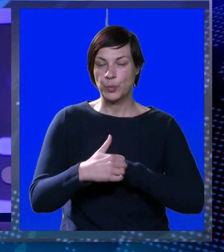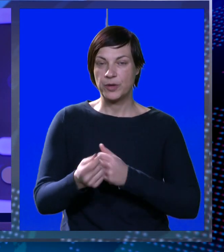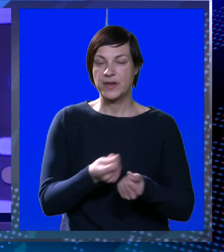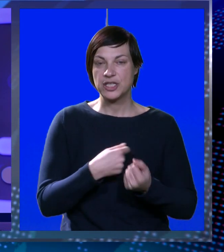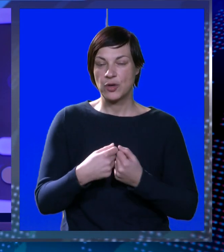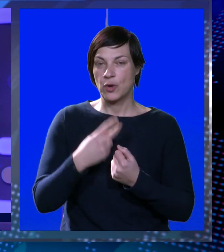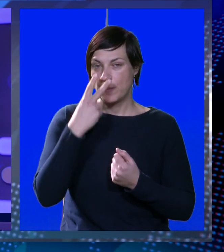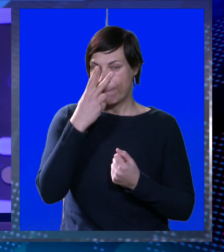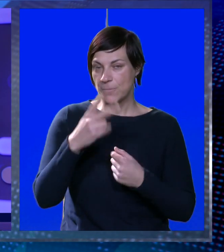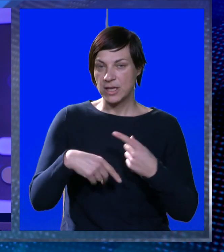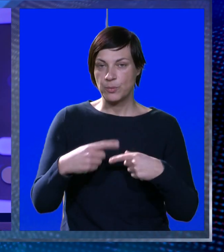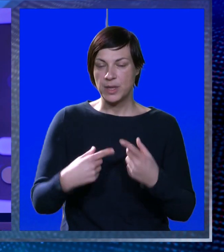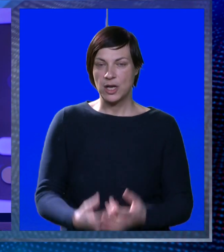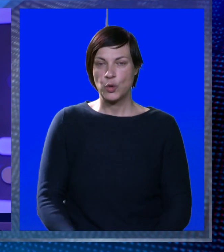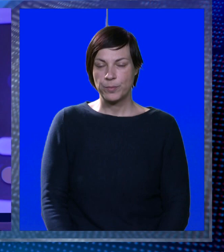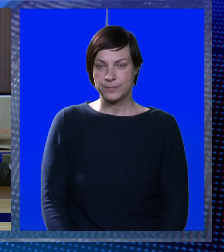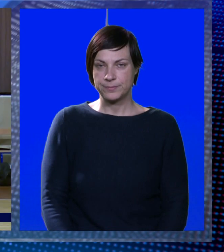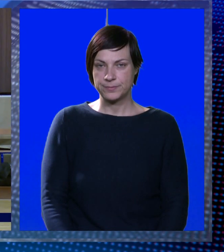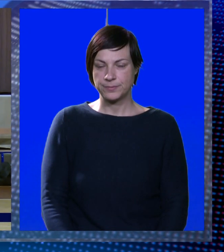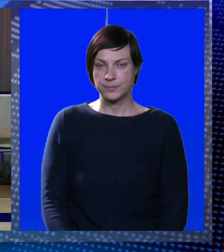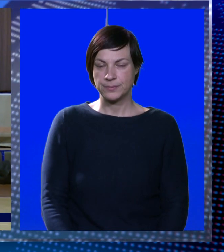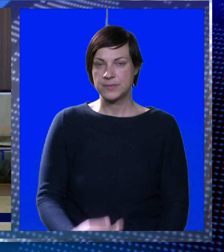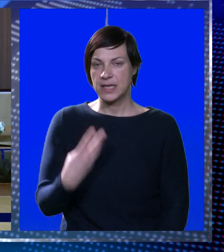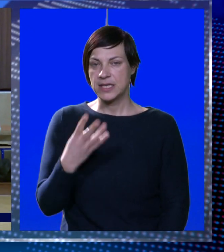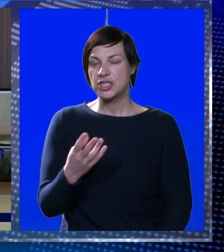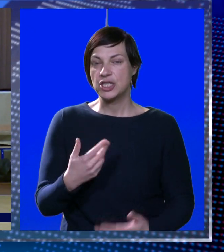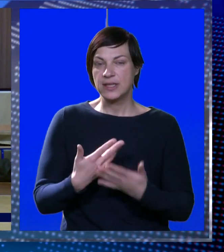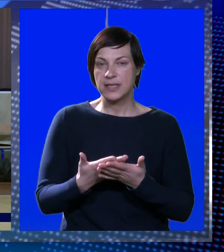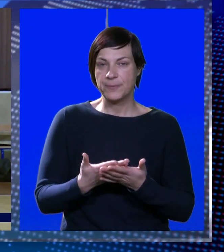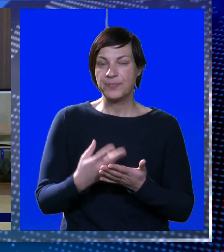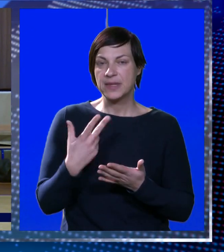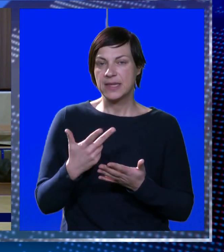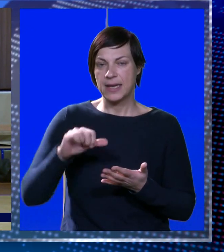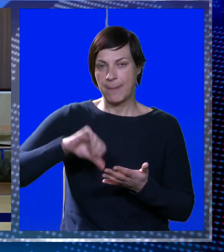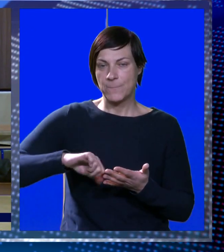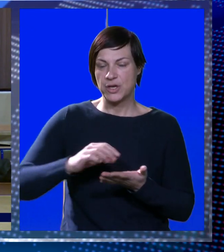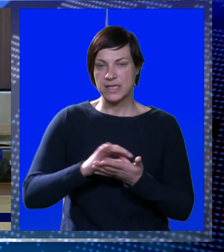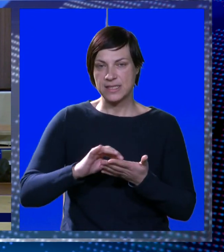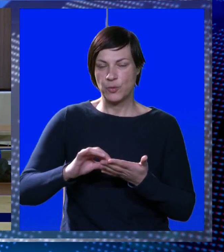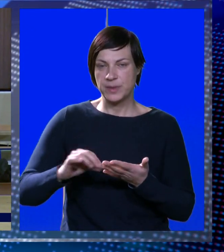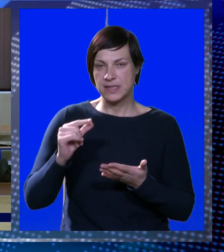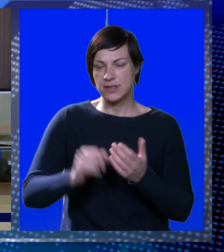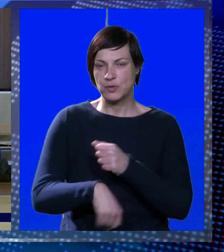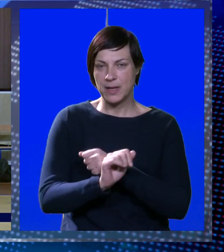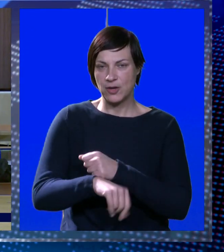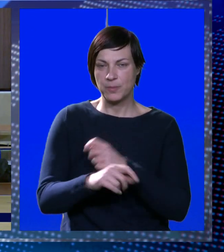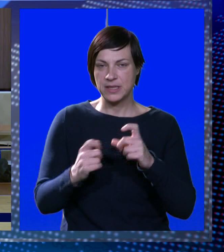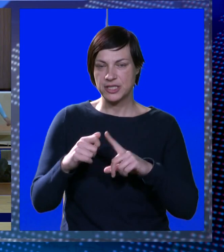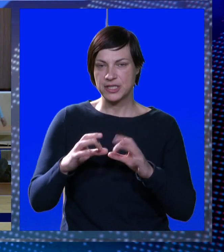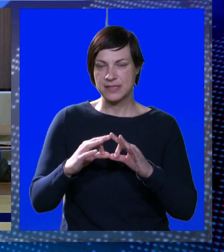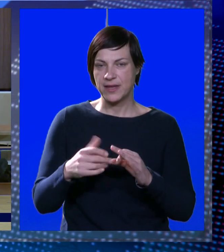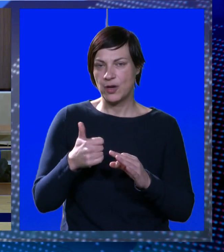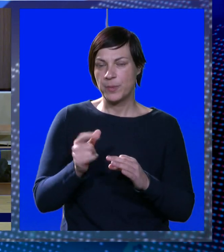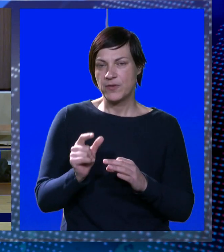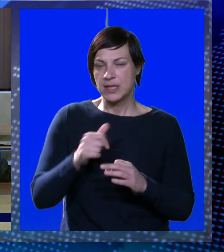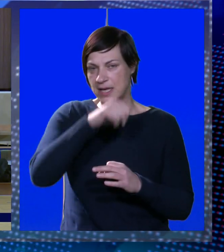Dubrovaškog kluba pogledajte u prilogu. Četiri pobjede, dva remija i tri poraze opisali su malonogometaši